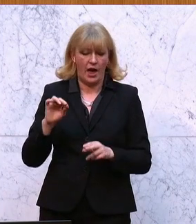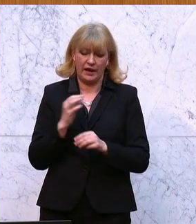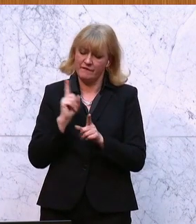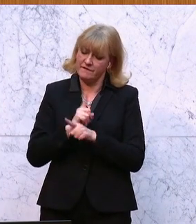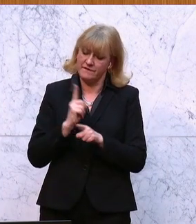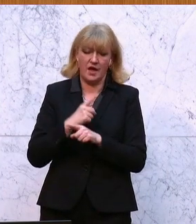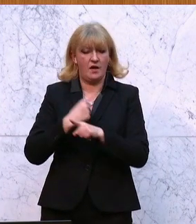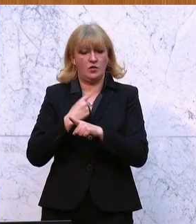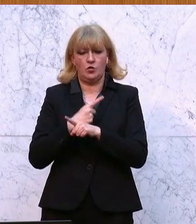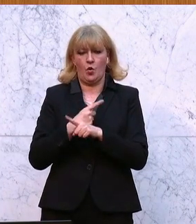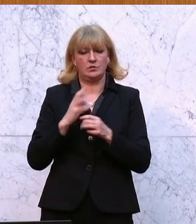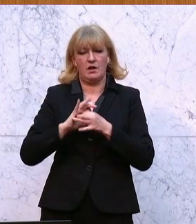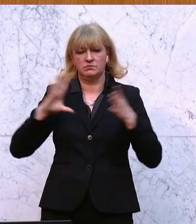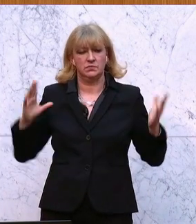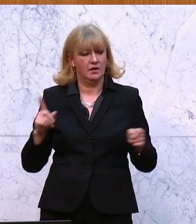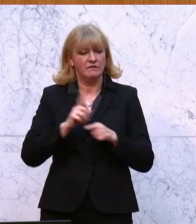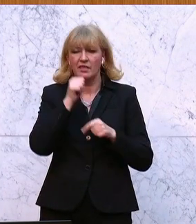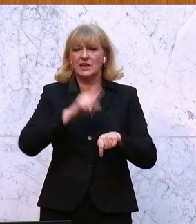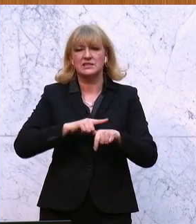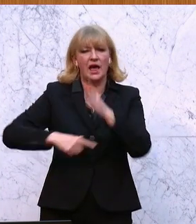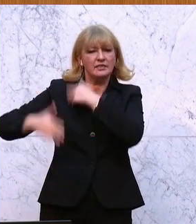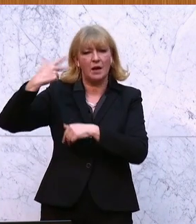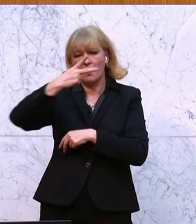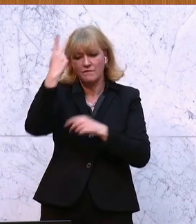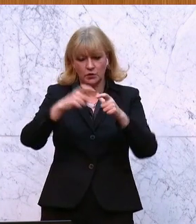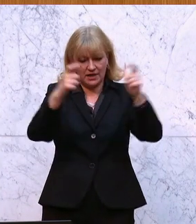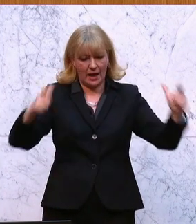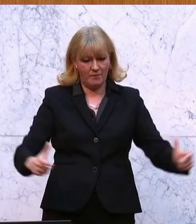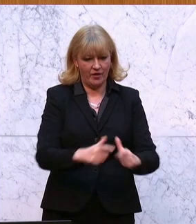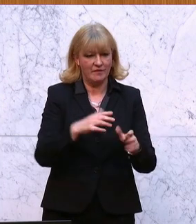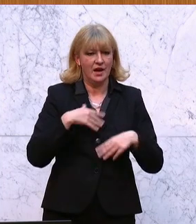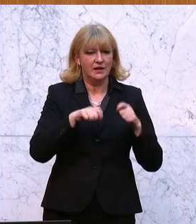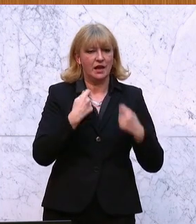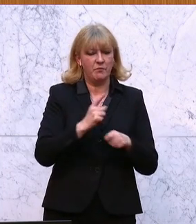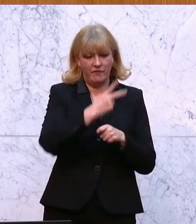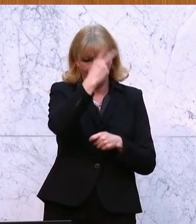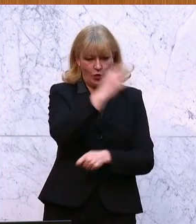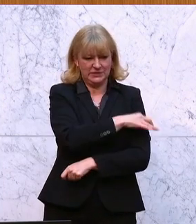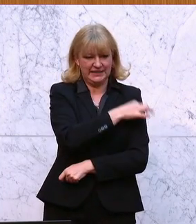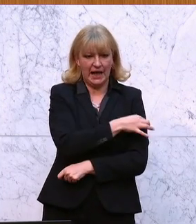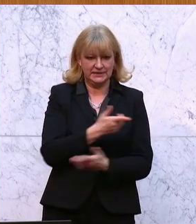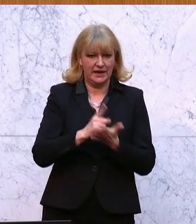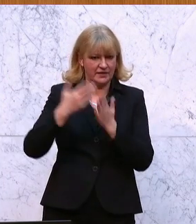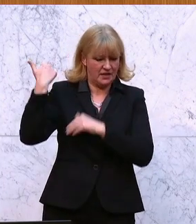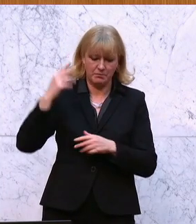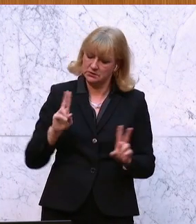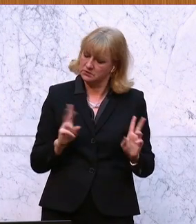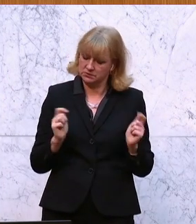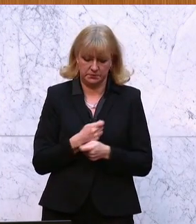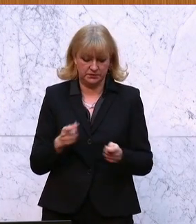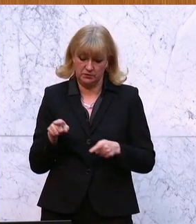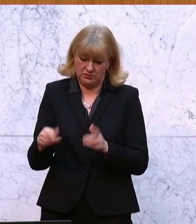und nicht eben in Zeiten wie des Volksempfängers es einen Volkskanzler gegeben hat. Das ist eine wichtige und